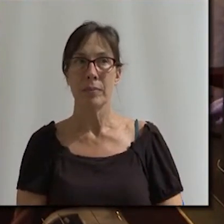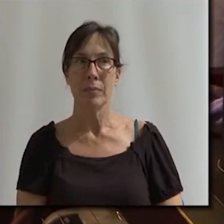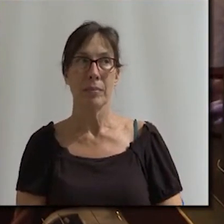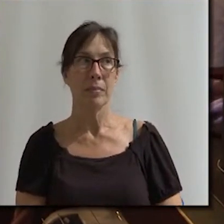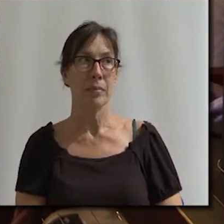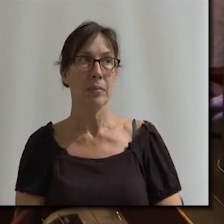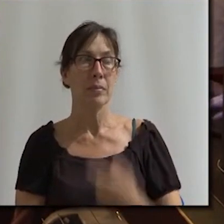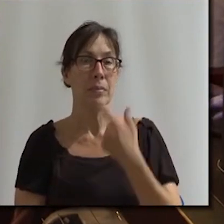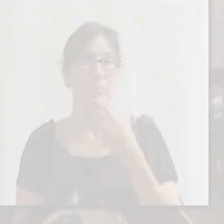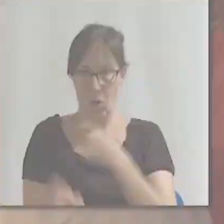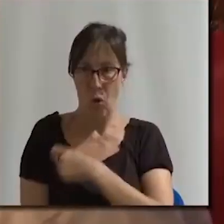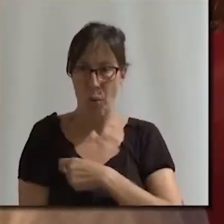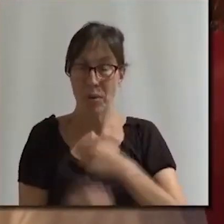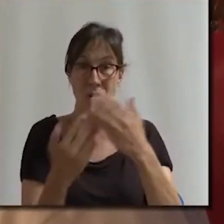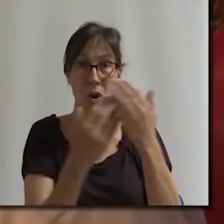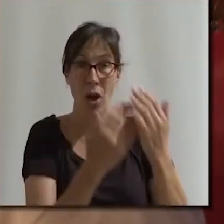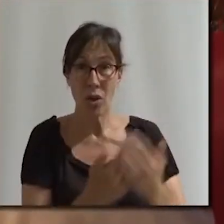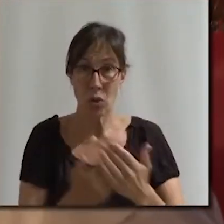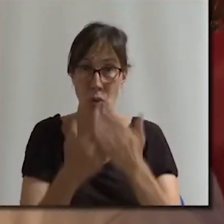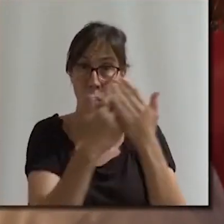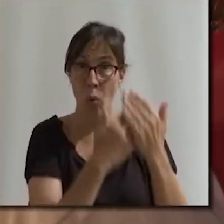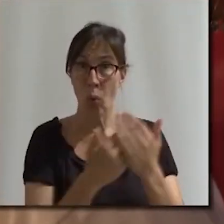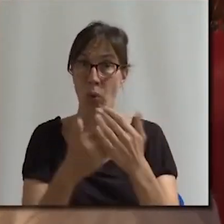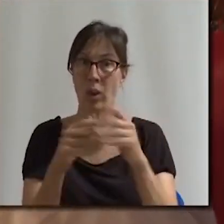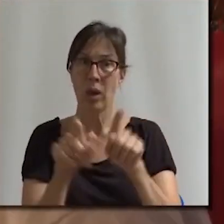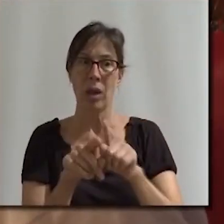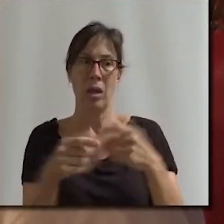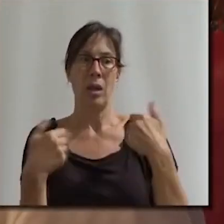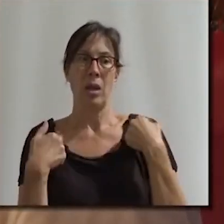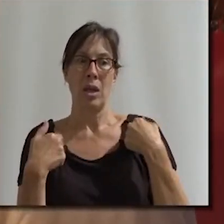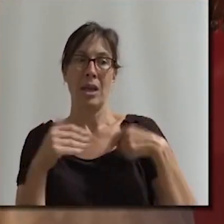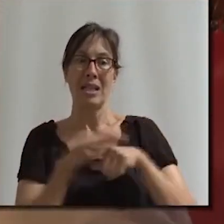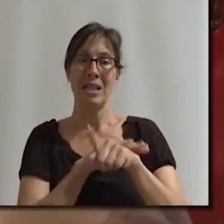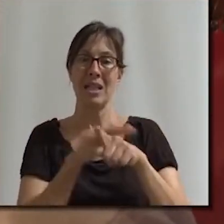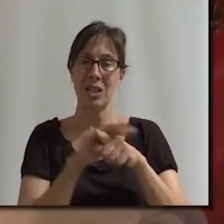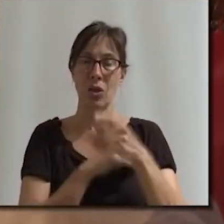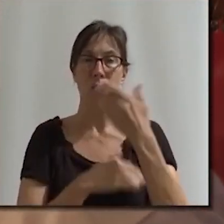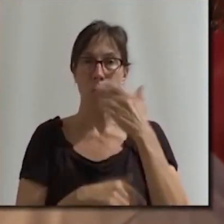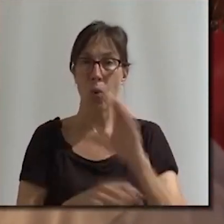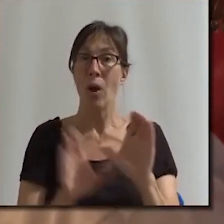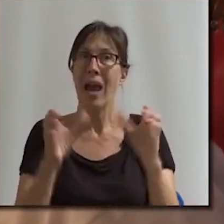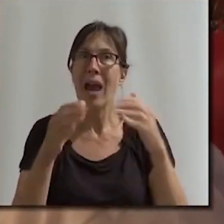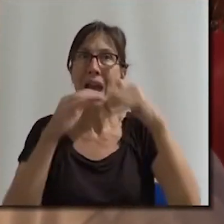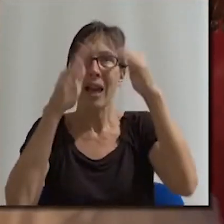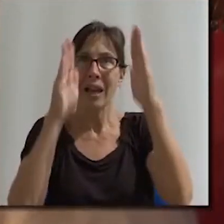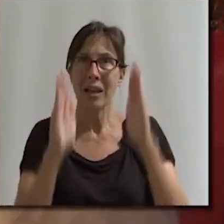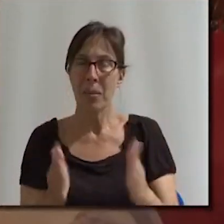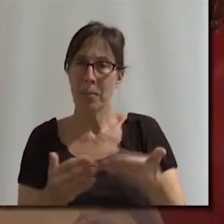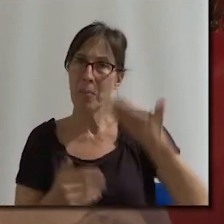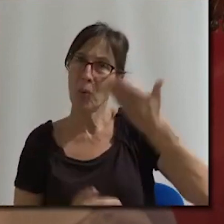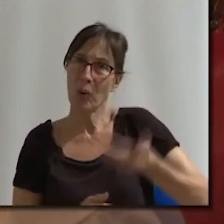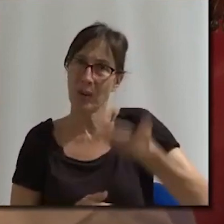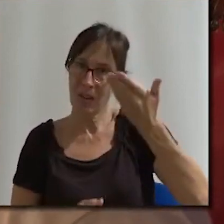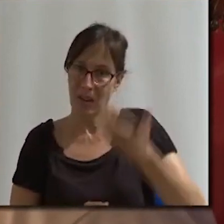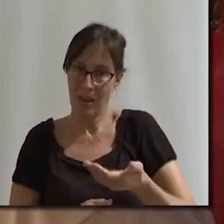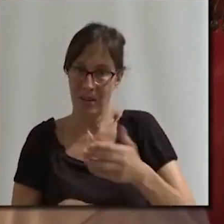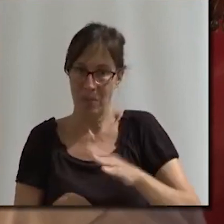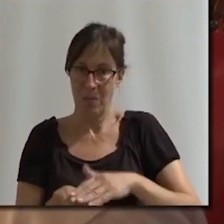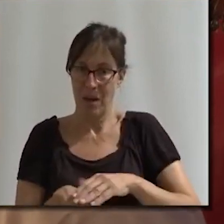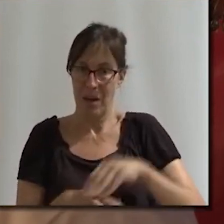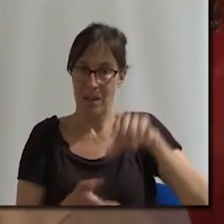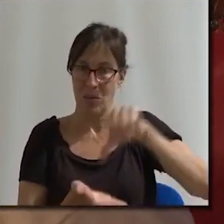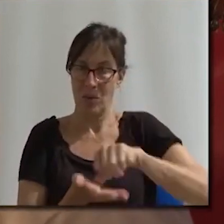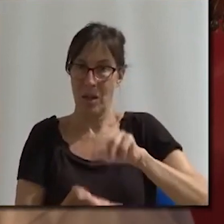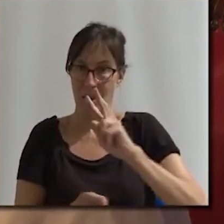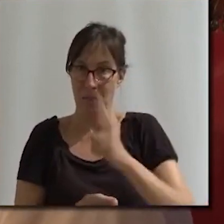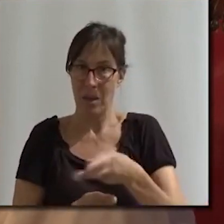d'alguna manera, no és jugar net. Sobre els models de gestió que hauria de tenir un equipament important per a aquesta ciutat com és el Pedibic i fer-ho